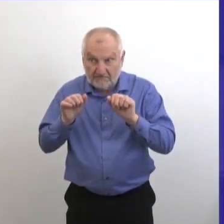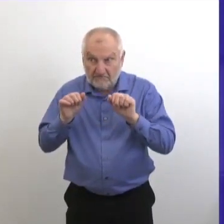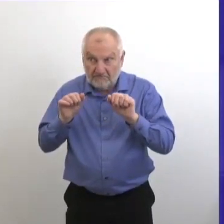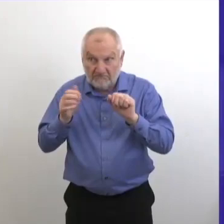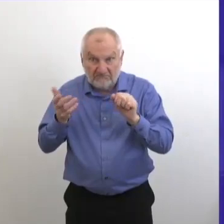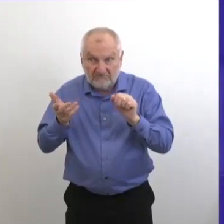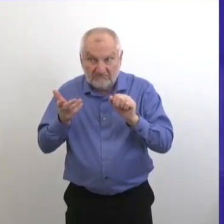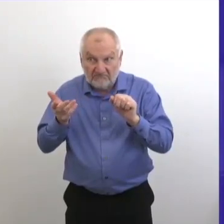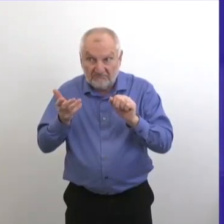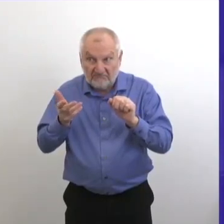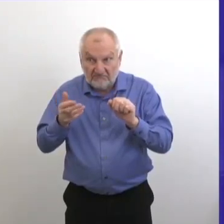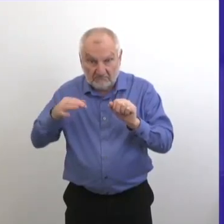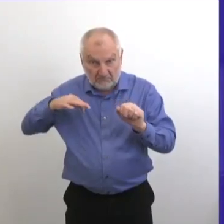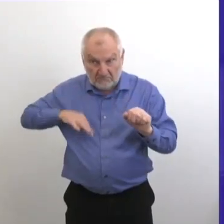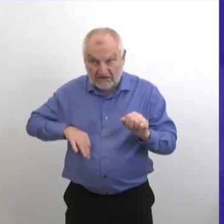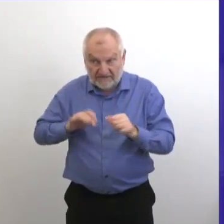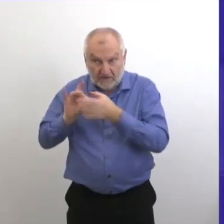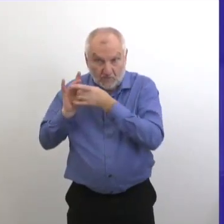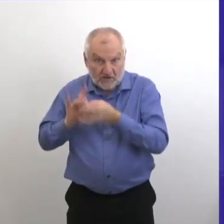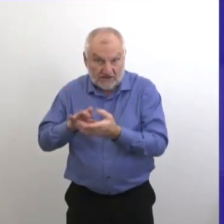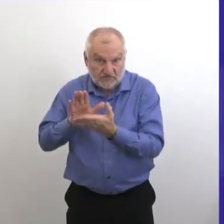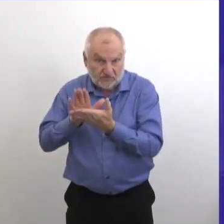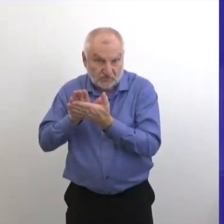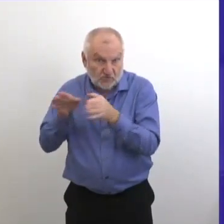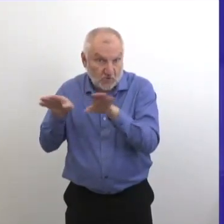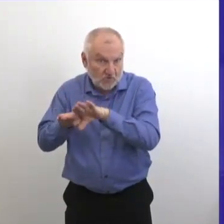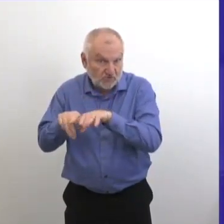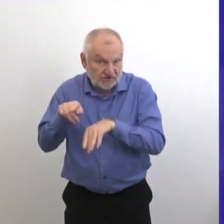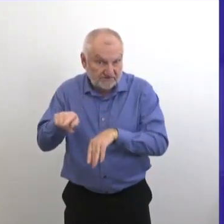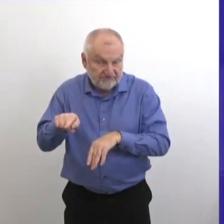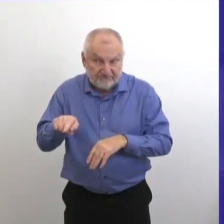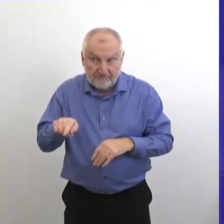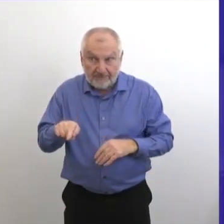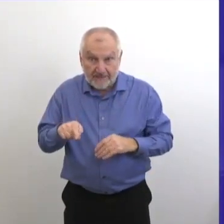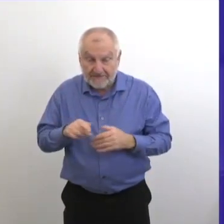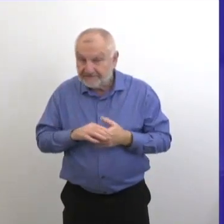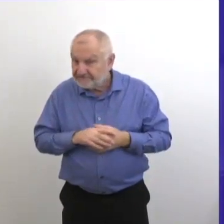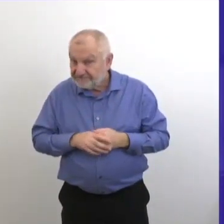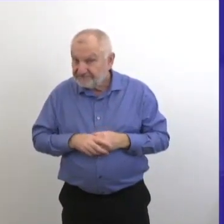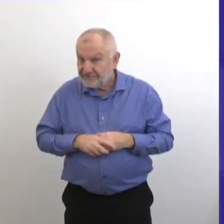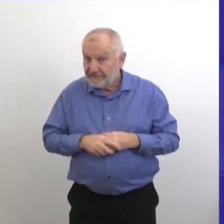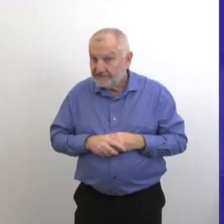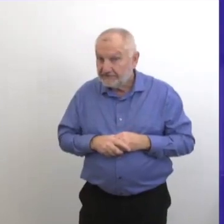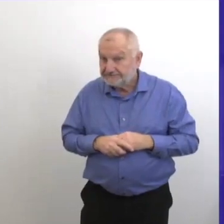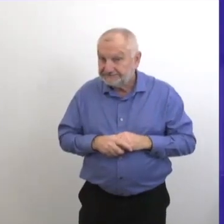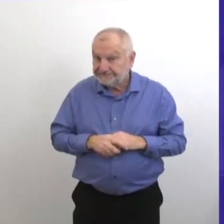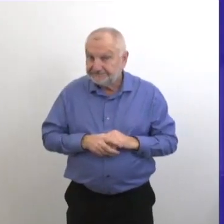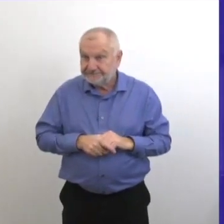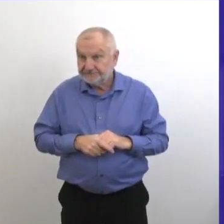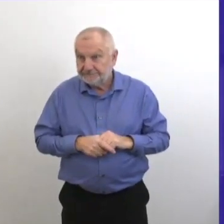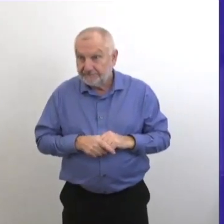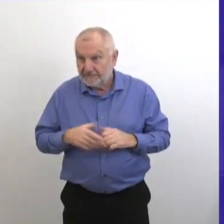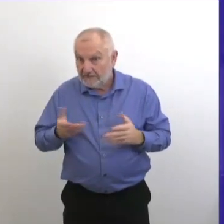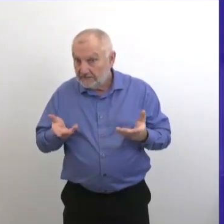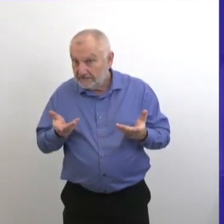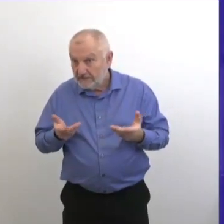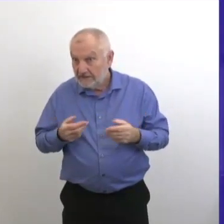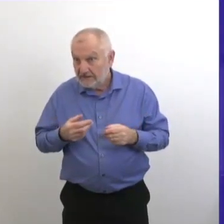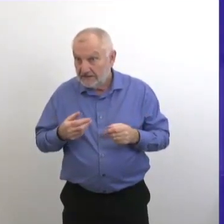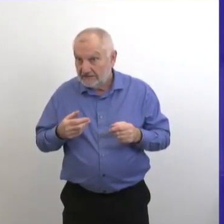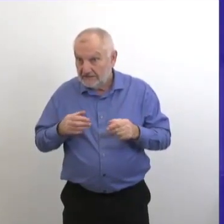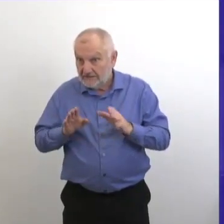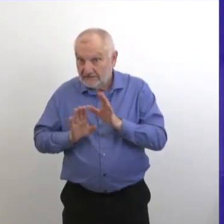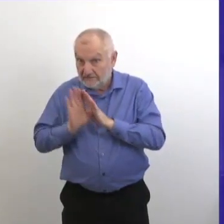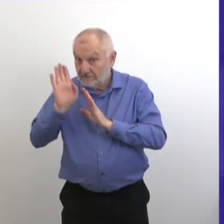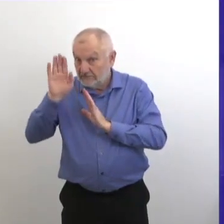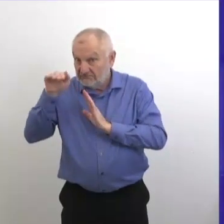et les écoles ou la fermeture des écoles? Est-ce que vous pensez que fermer les écoles, ça permet